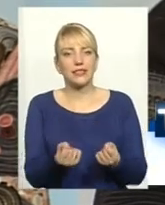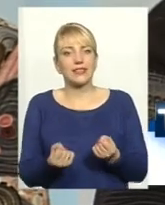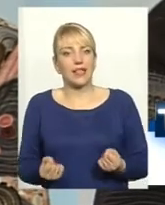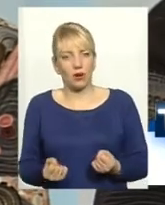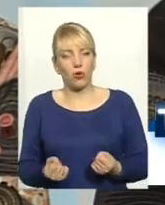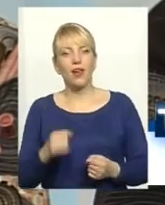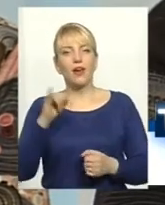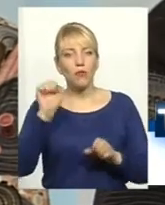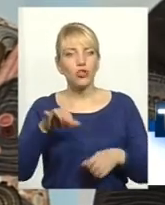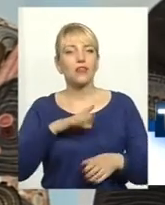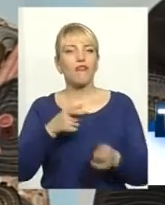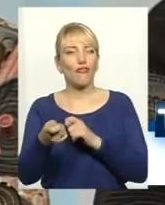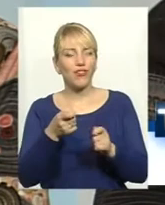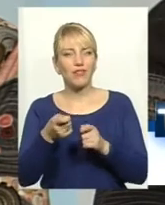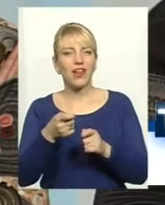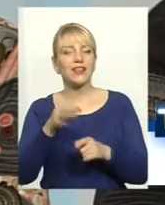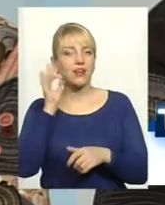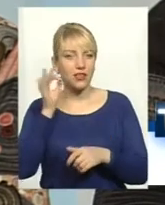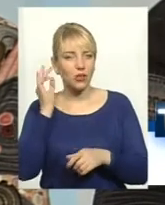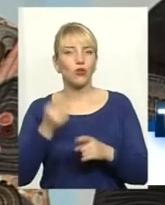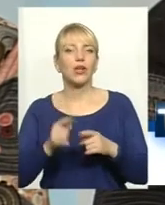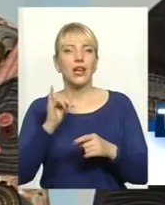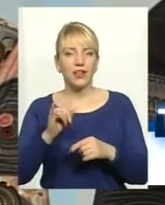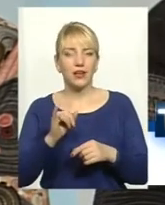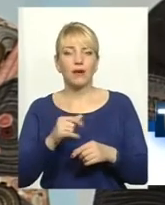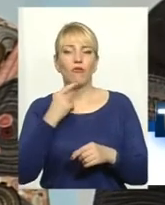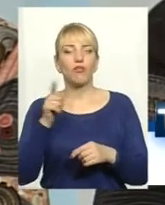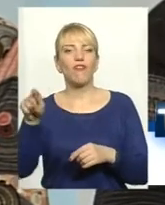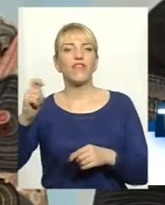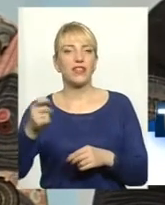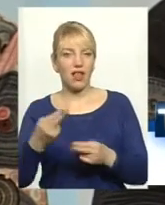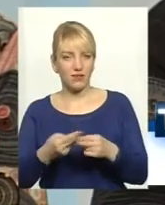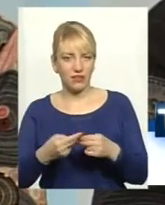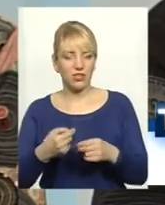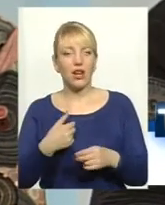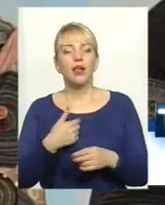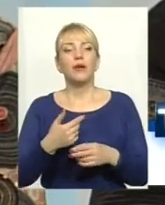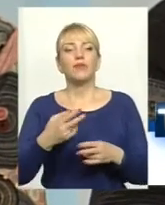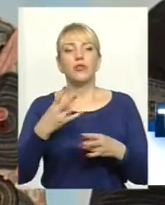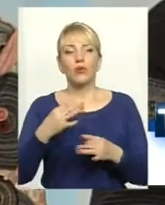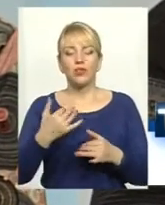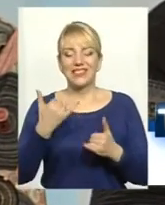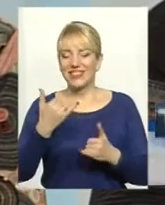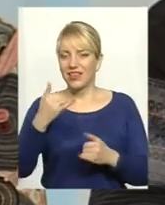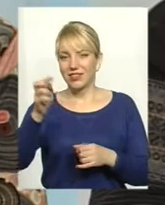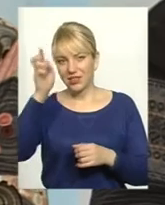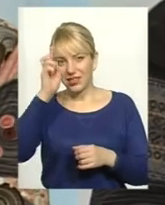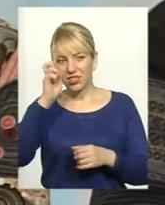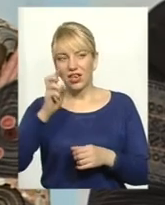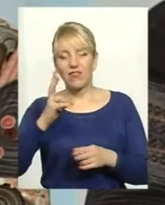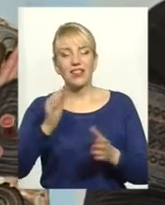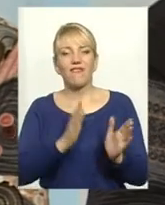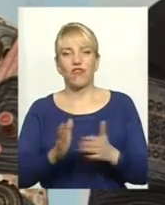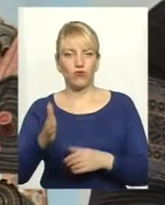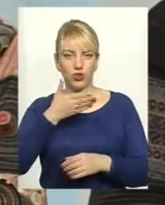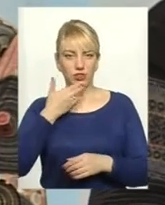І сьогодні сто раз подумаєш, чи вийти на той Майдан, як себе повести, тому що ця держава настільки сьогодні неврівноважна,